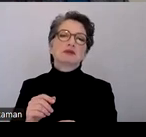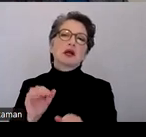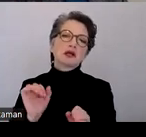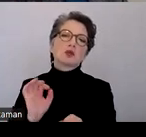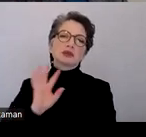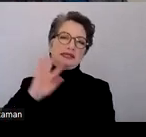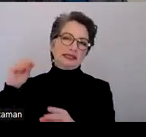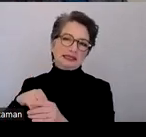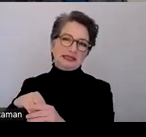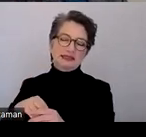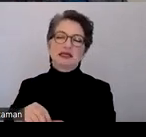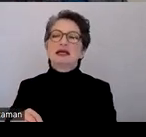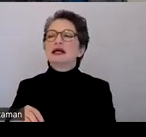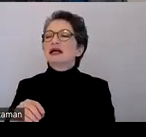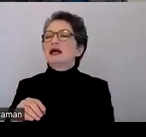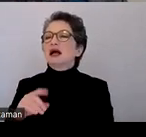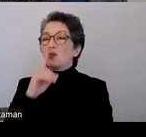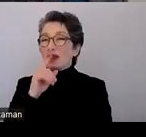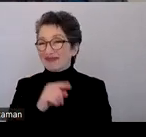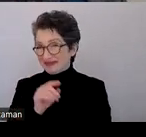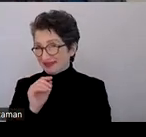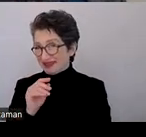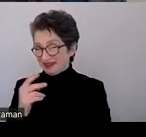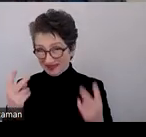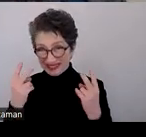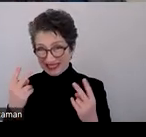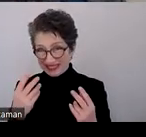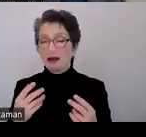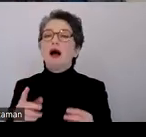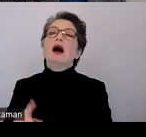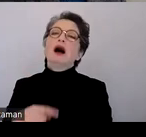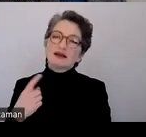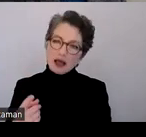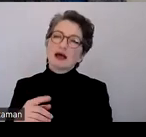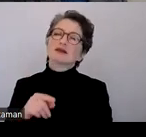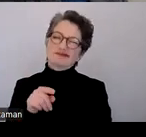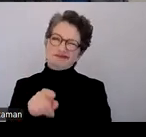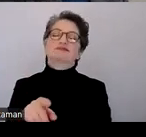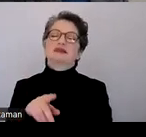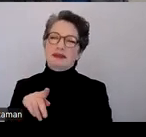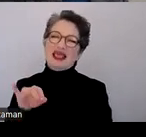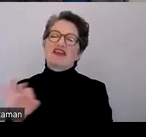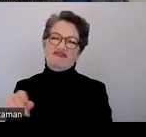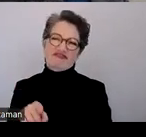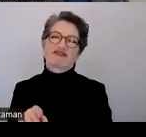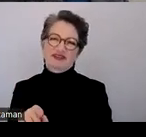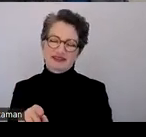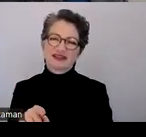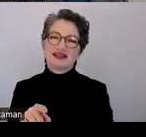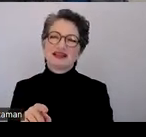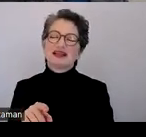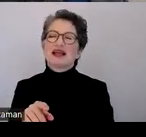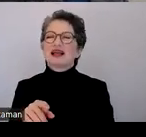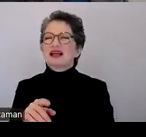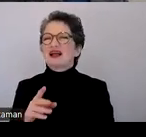Wenn eine dieser Anforderungen wichtig ist, dann muss man wahrscheinlich auf PDF zugreifen. Und ich sage muss, weil es ist